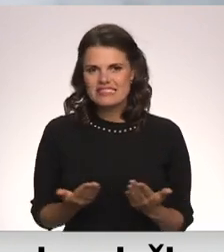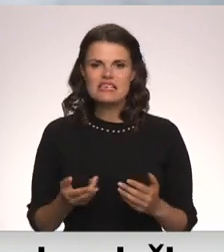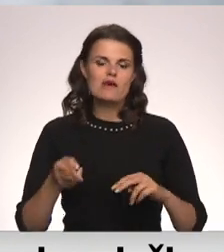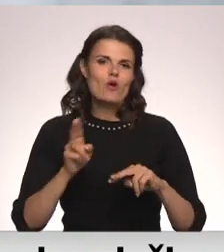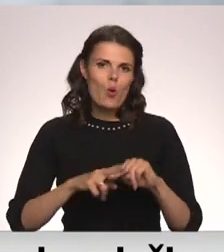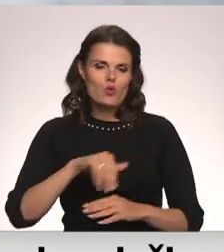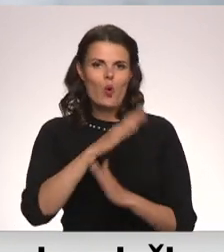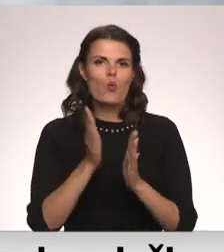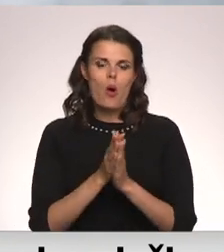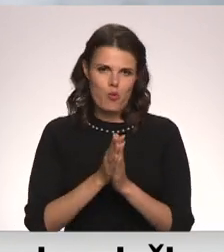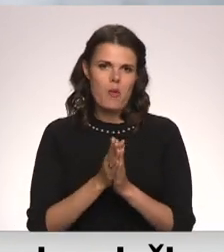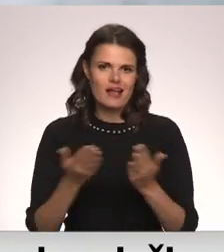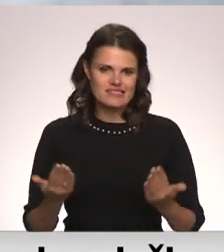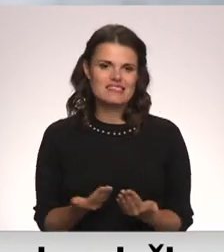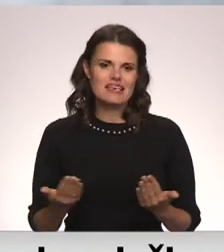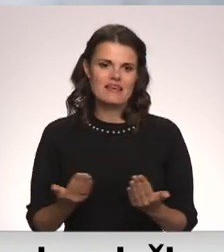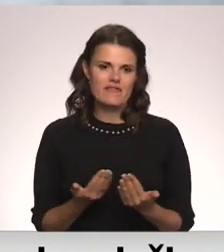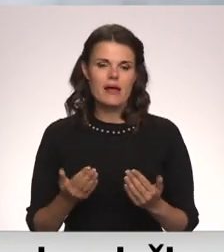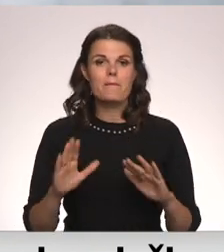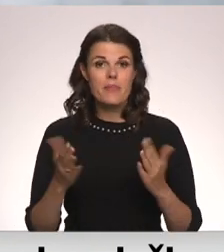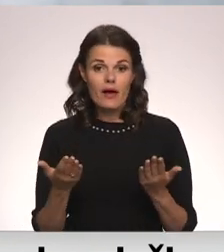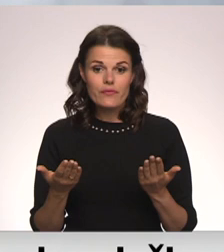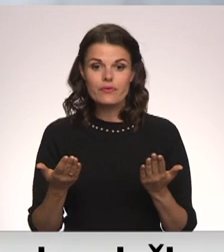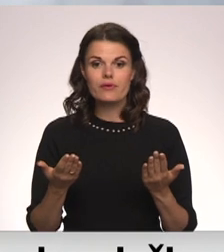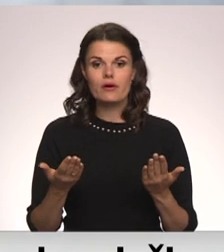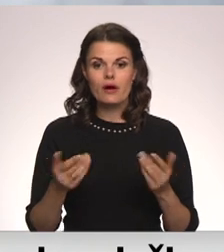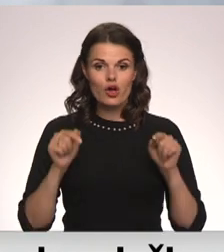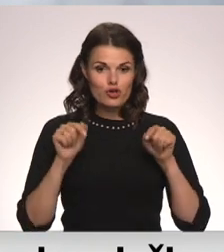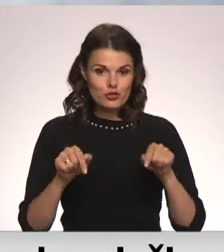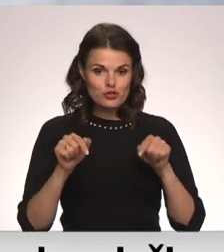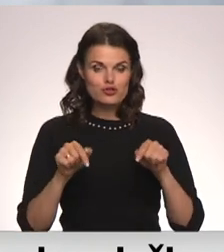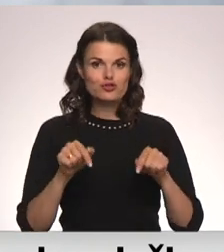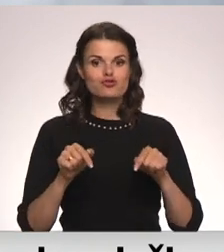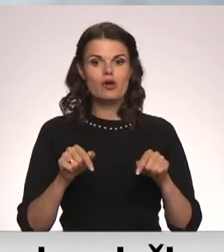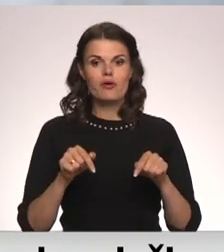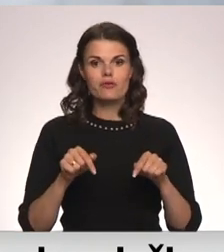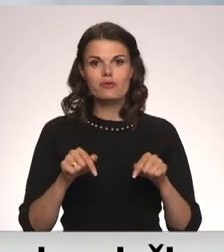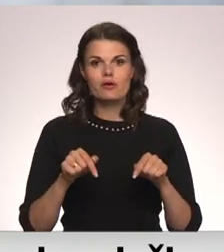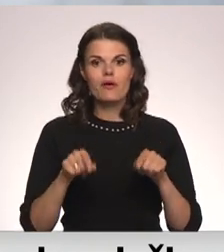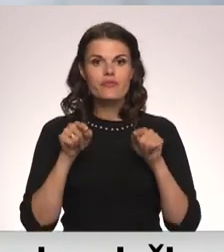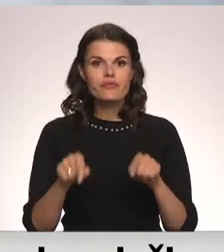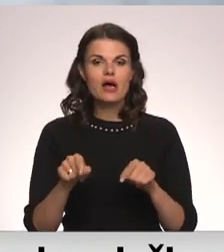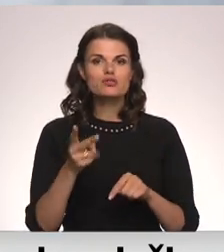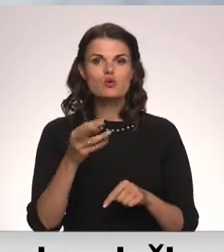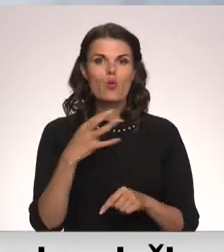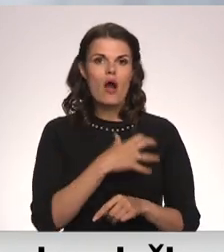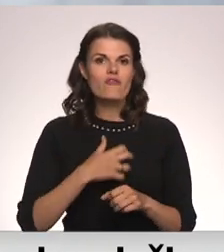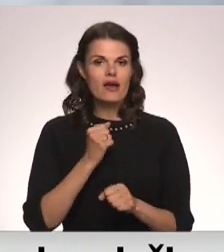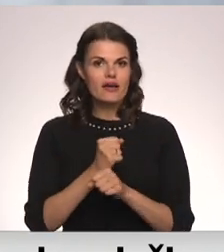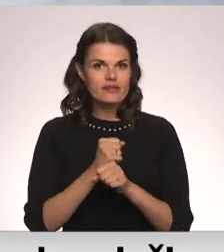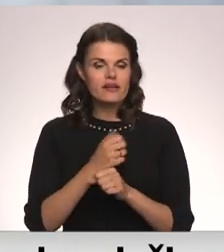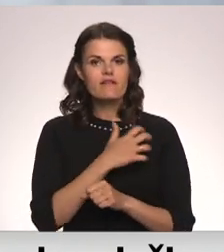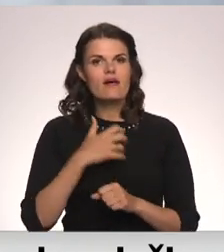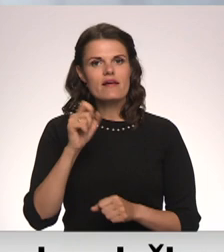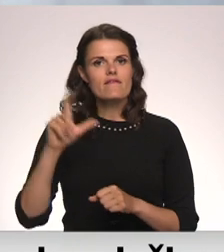kopējo dzīvi kopumā. Bet šeit tas, kas būtu jādara, būtu vairāk jau